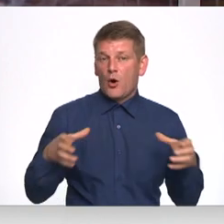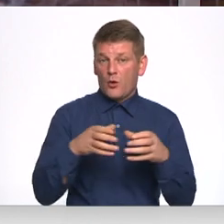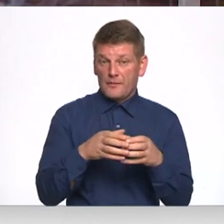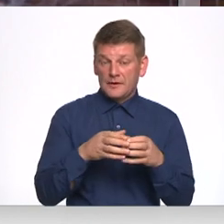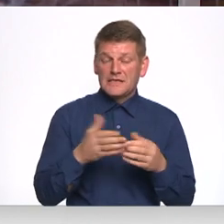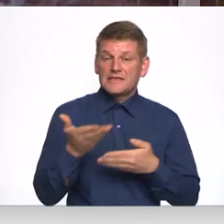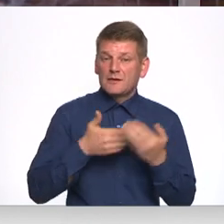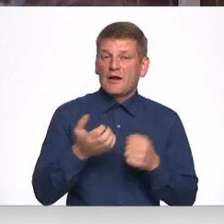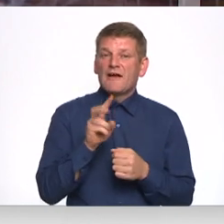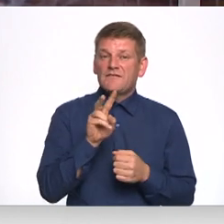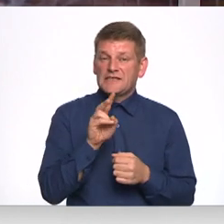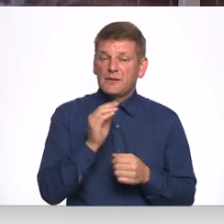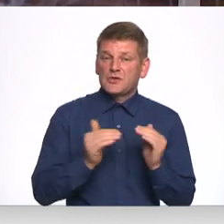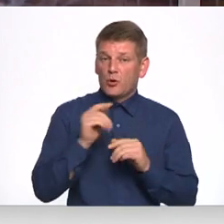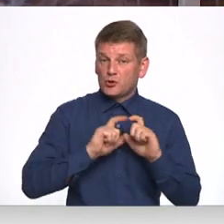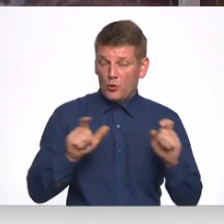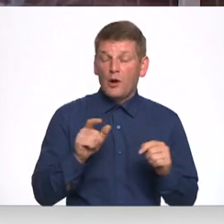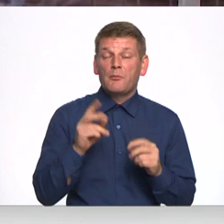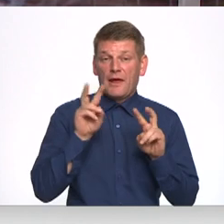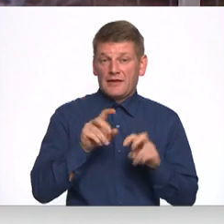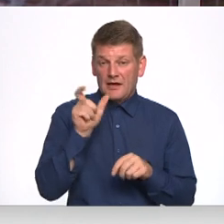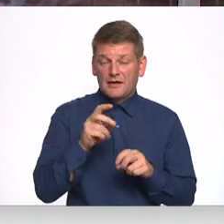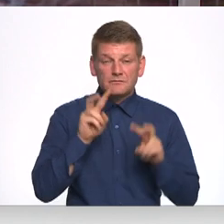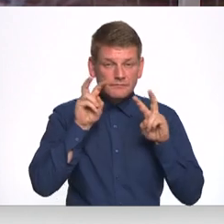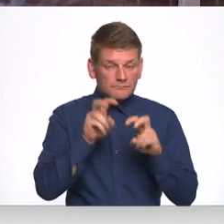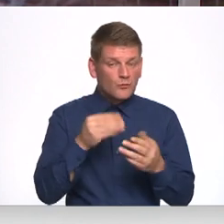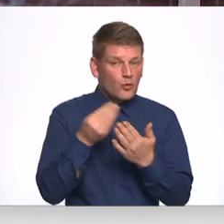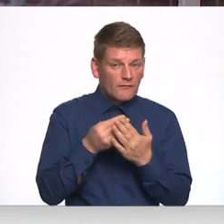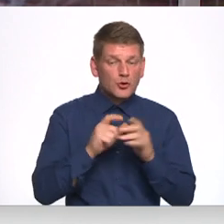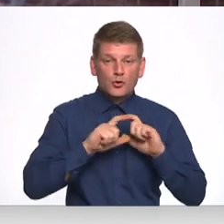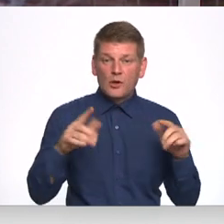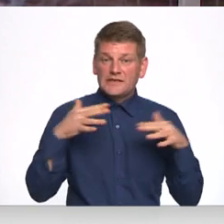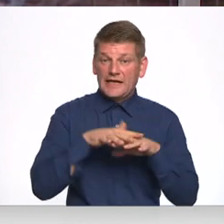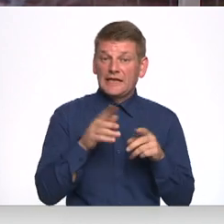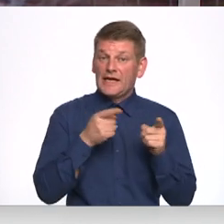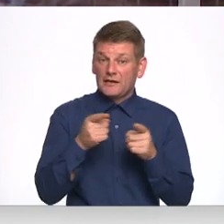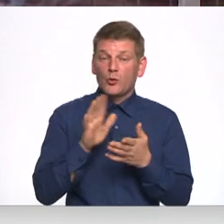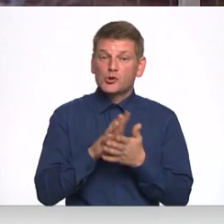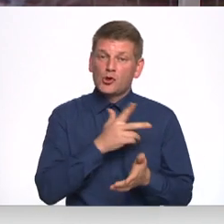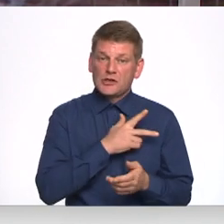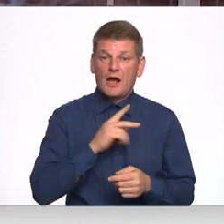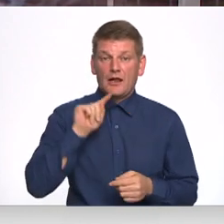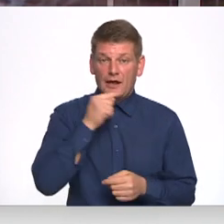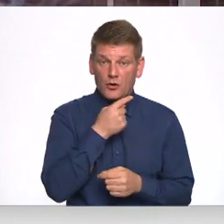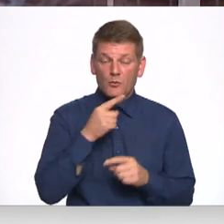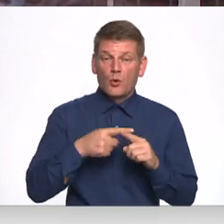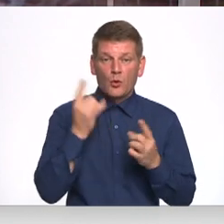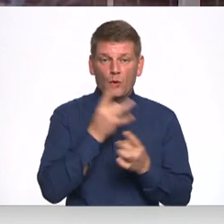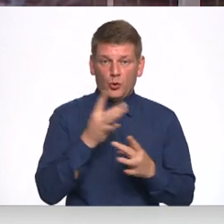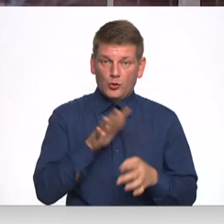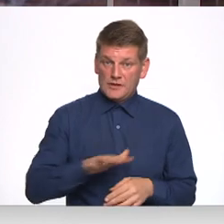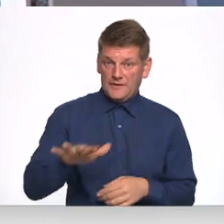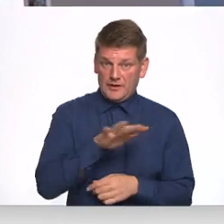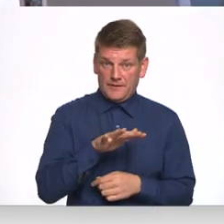Sadarbībā ar vīdzemes augstskolas pētniekiem iecerēt skrupulozi novērtēt skolu tīkla ietekmi uz sociāla, ekonomisko un kultūras vidi.